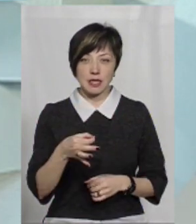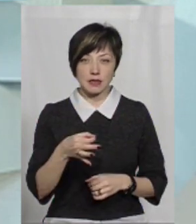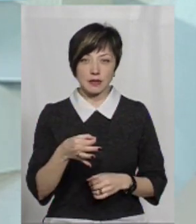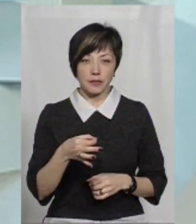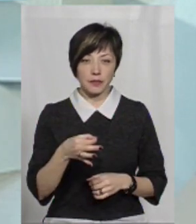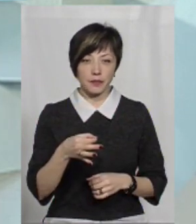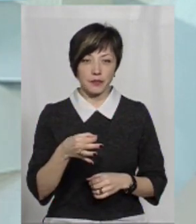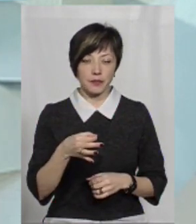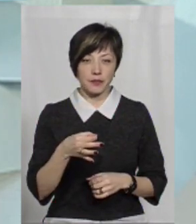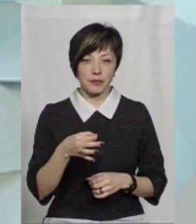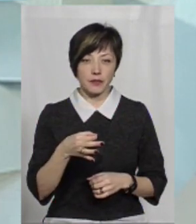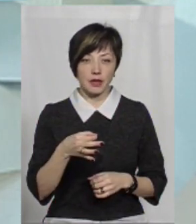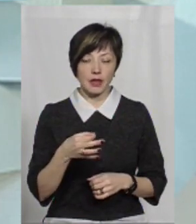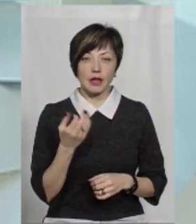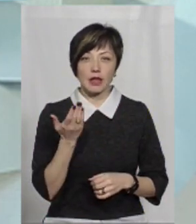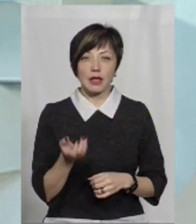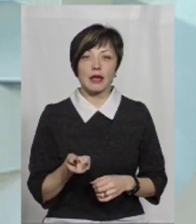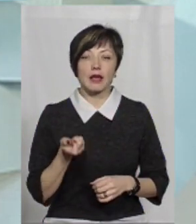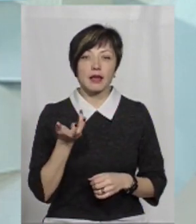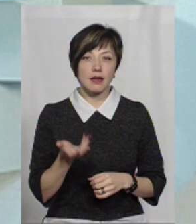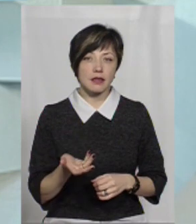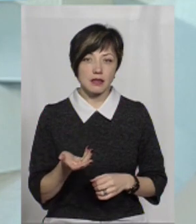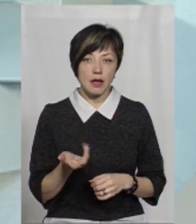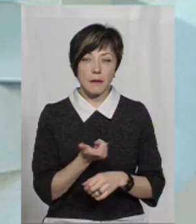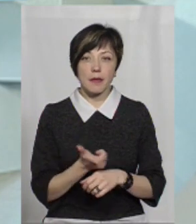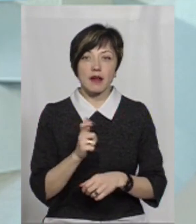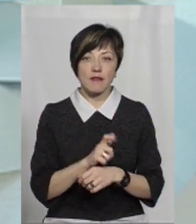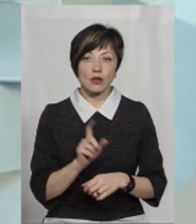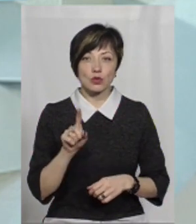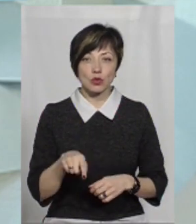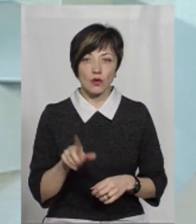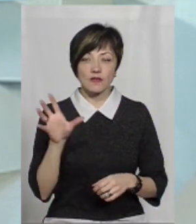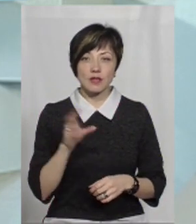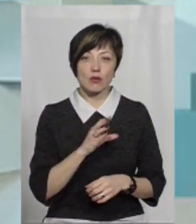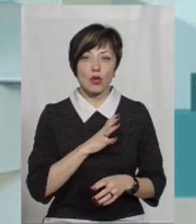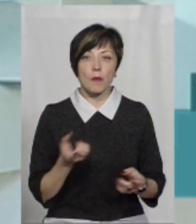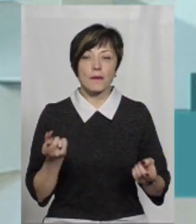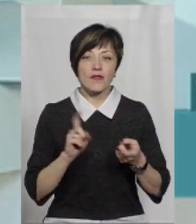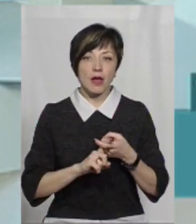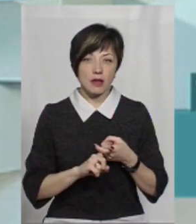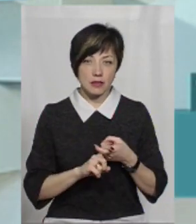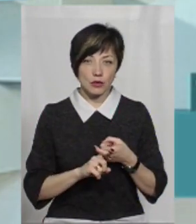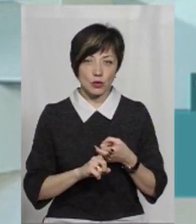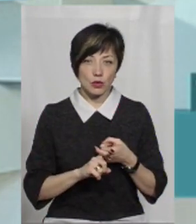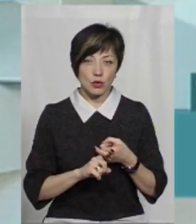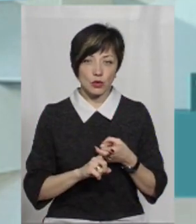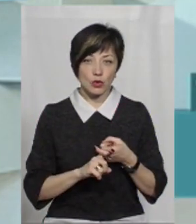їх кількість. Переважно то все було пов'язано з